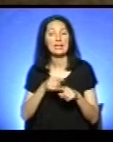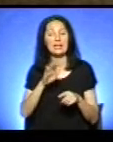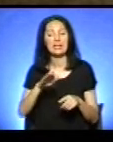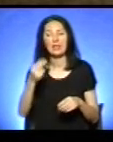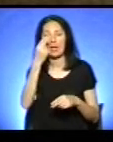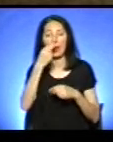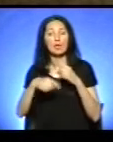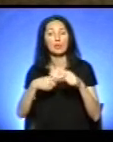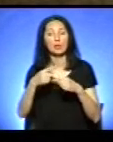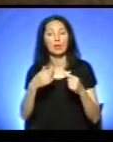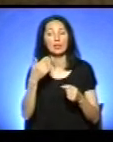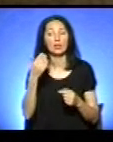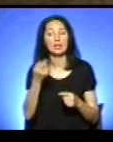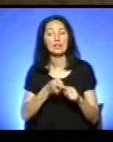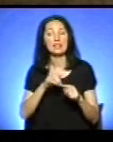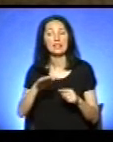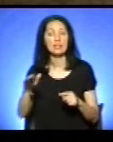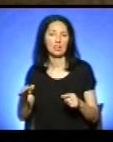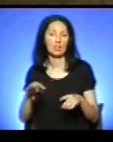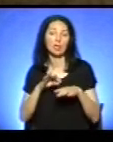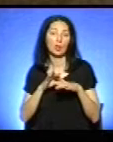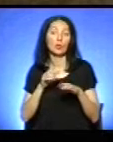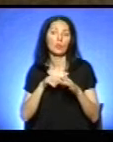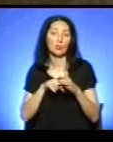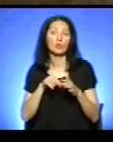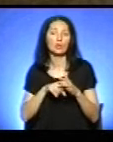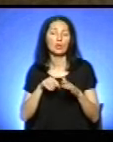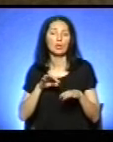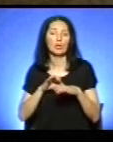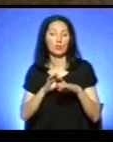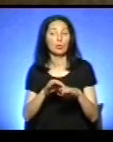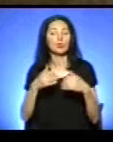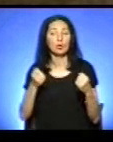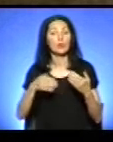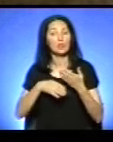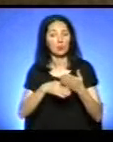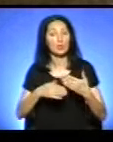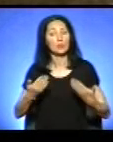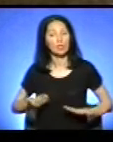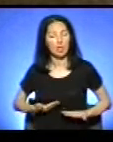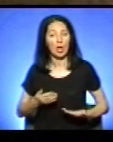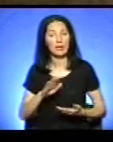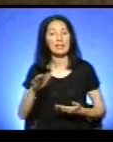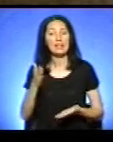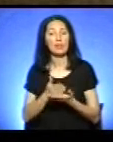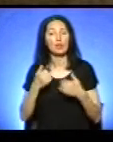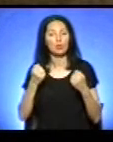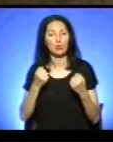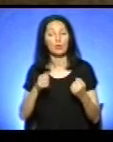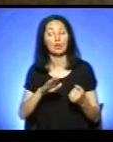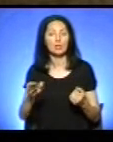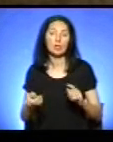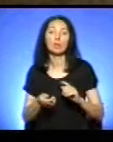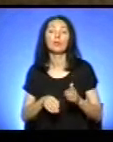вони, по суті, ведуть здоровий спосіб життя, і вони мають здоров'я, вони переходять в доросле